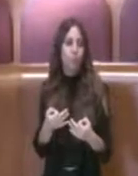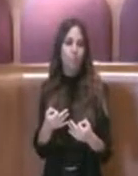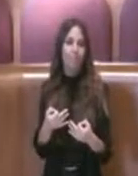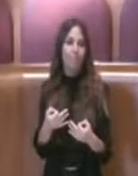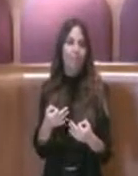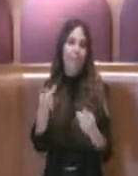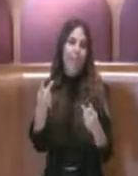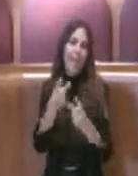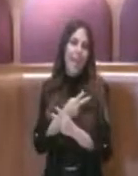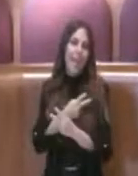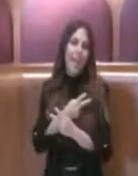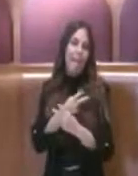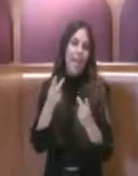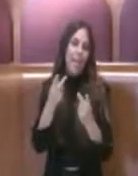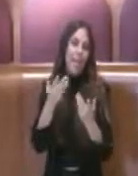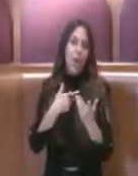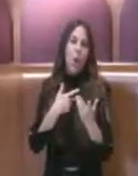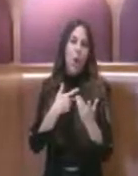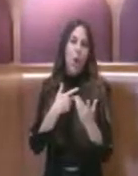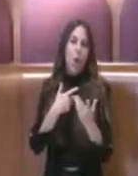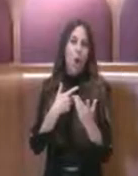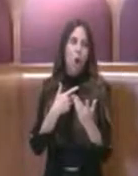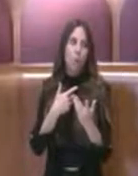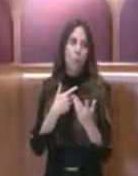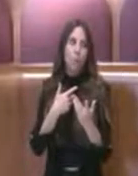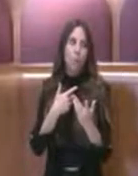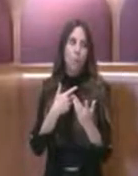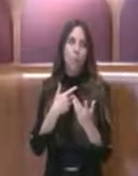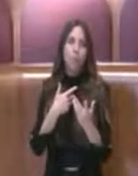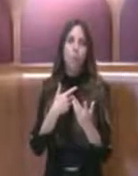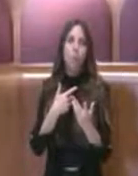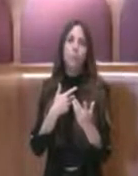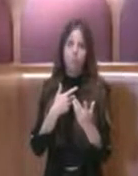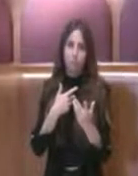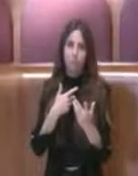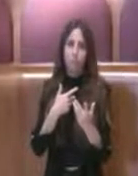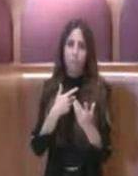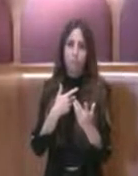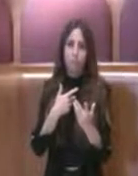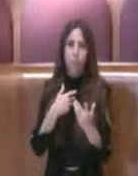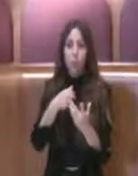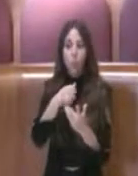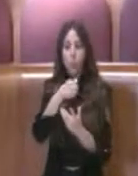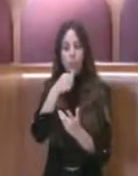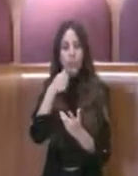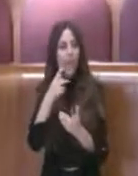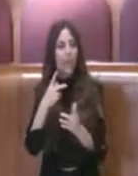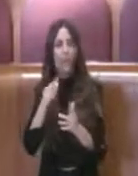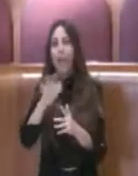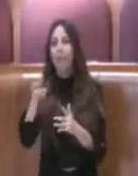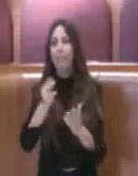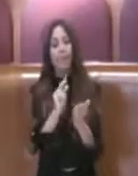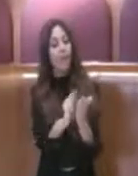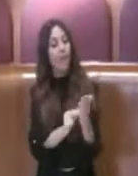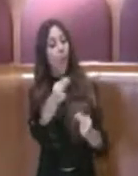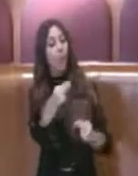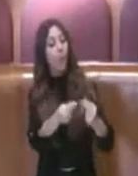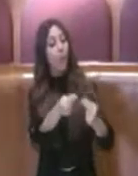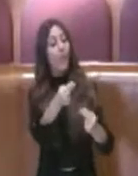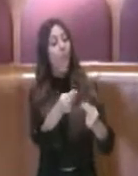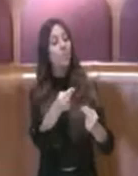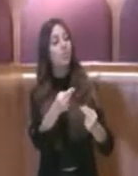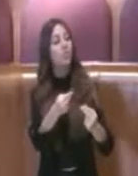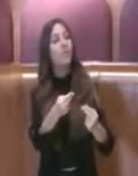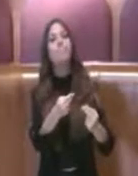scontato, per cui si vedrà non necessario da parte di altri dover scrivere che i bilanci devono essere